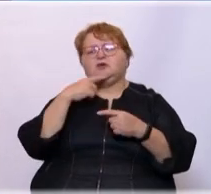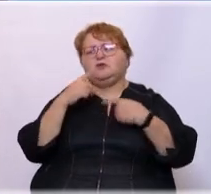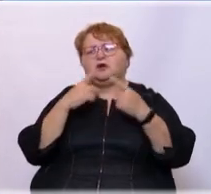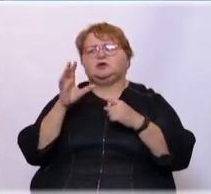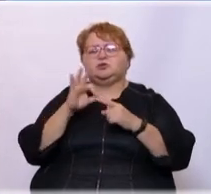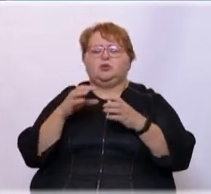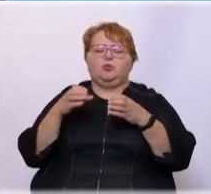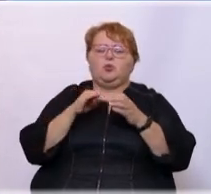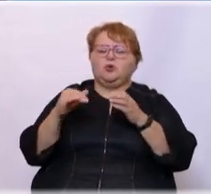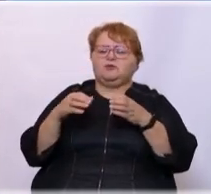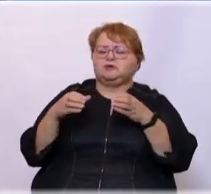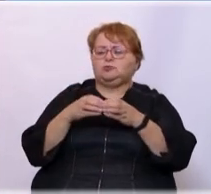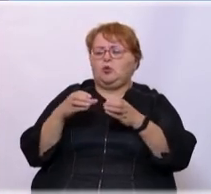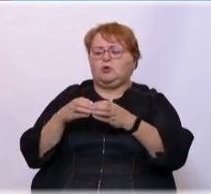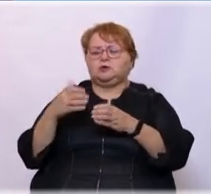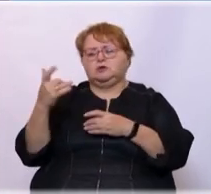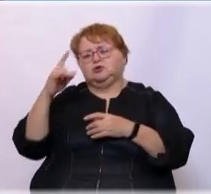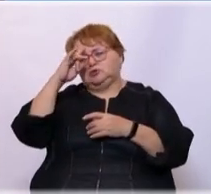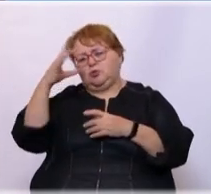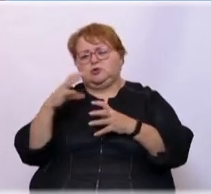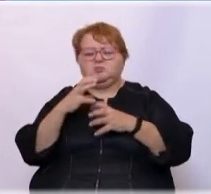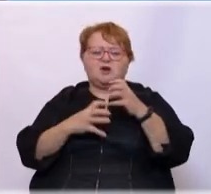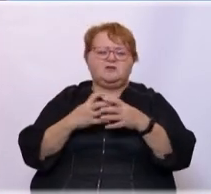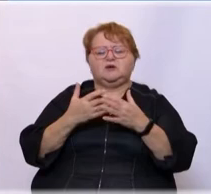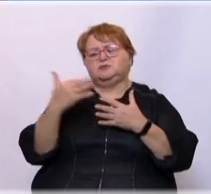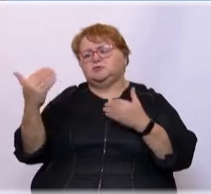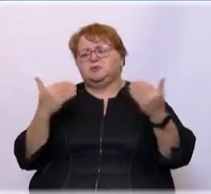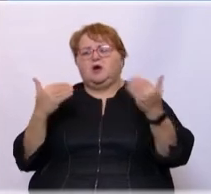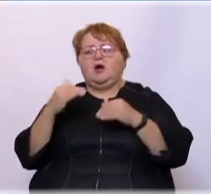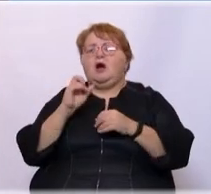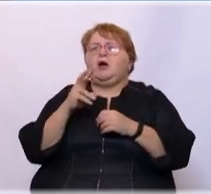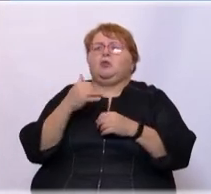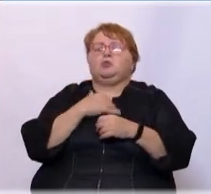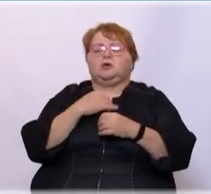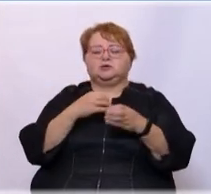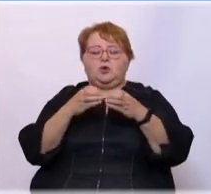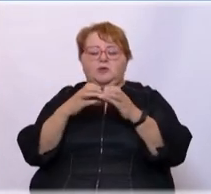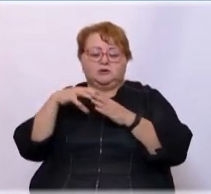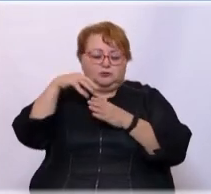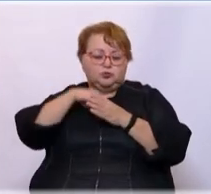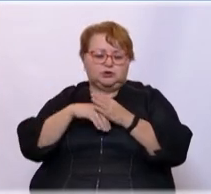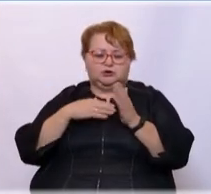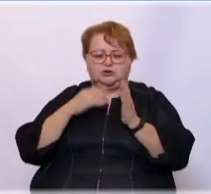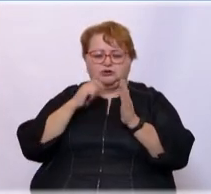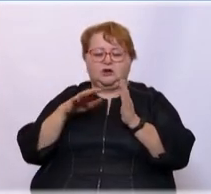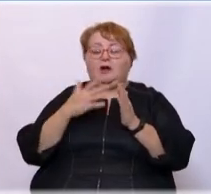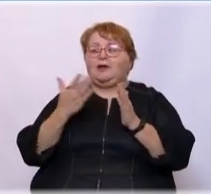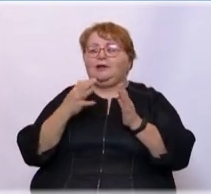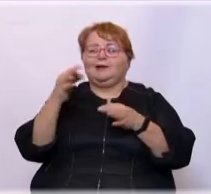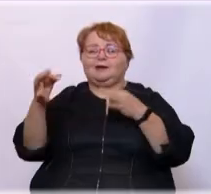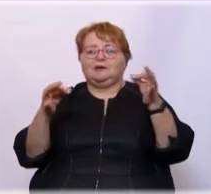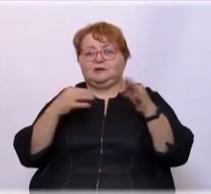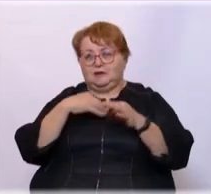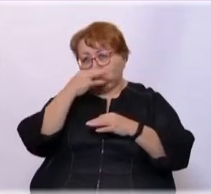уровень сборных команд, правильно я понимаю? Это мировые чемпионства. Да, это мировые чемпионства. А как у нас вообще с командами внутри страны? Какие регионы лидеры? Я вам